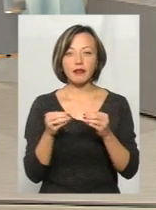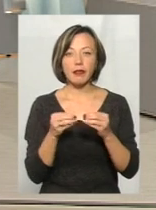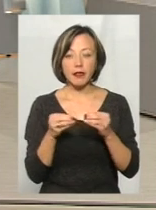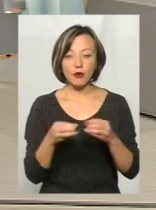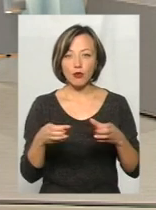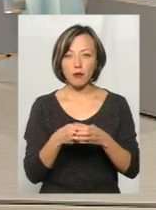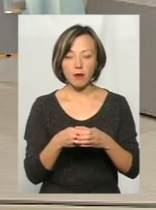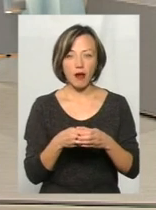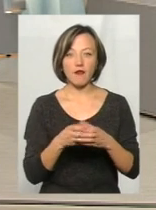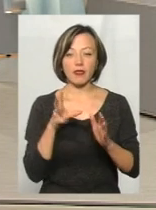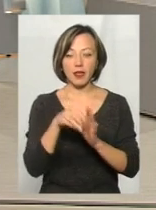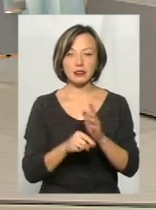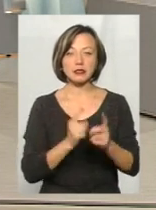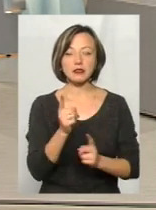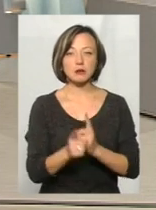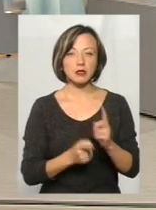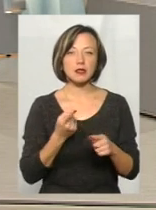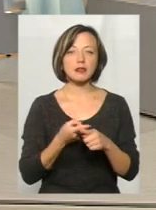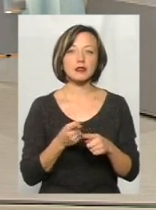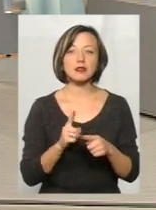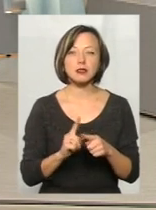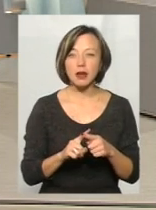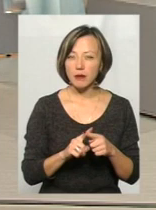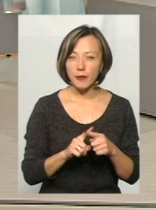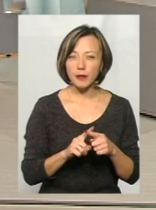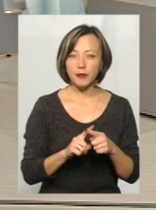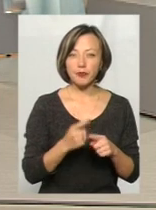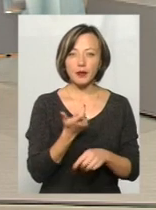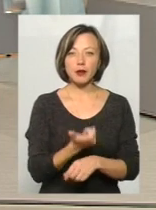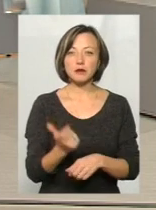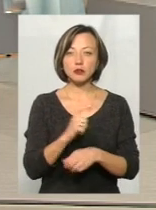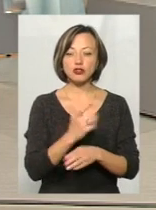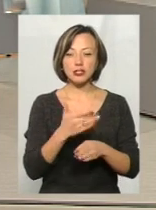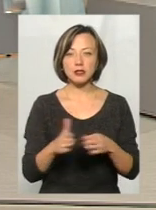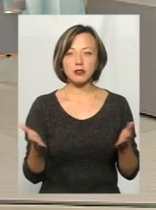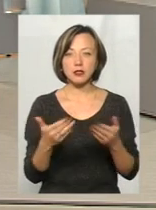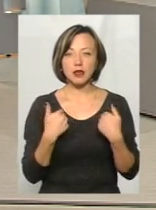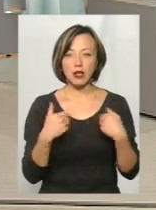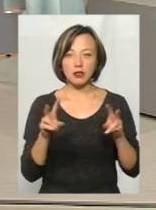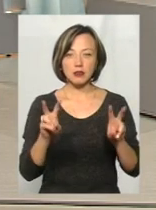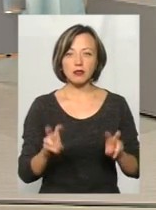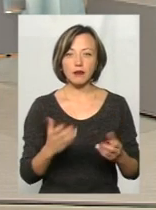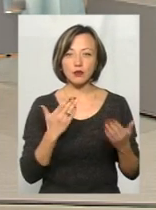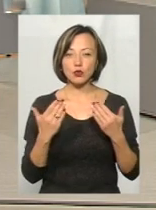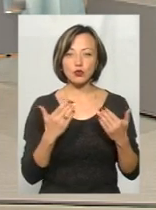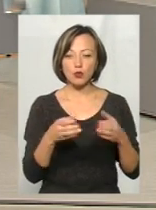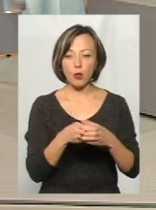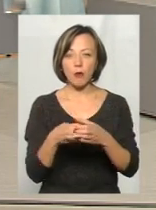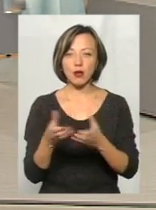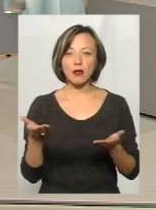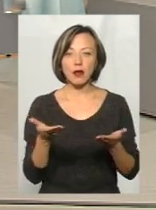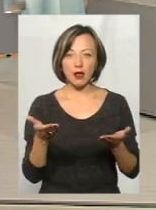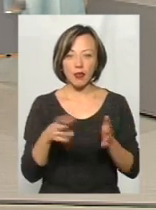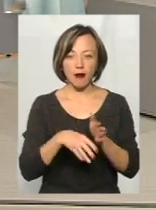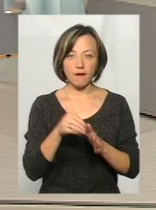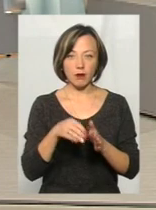по яких внесені зміни – це, фактично, більша частина з тих, яких я назвав, вони стосуються і тих громад, які йдуть